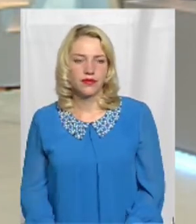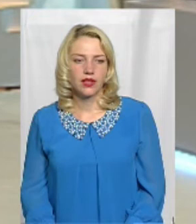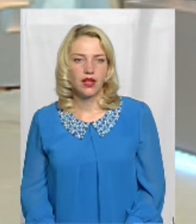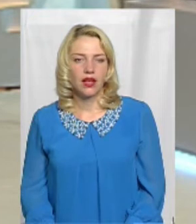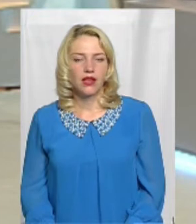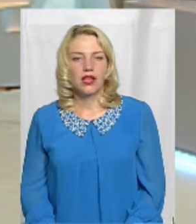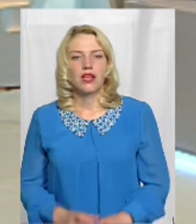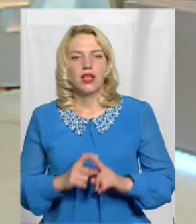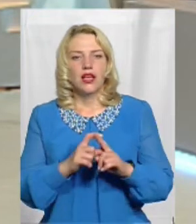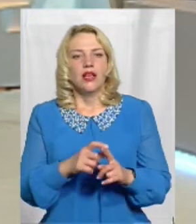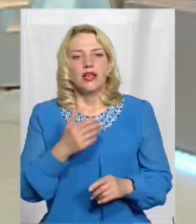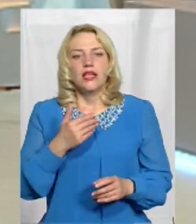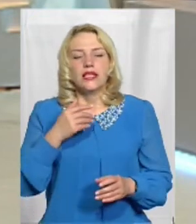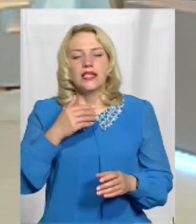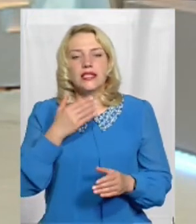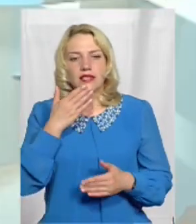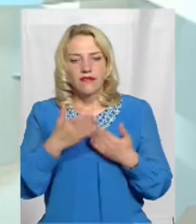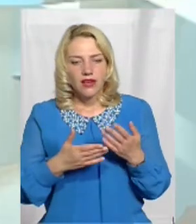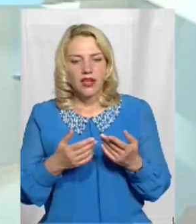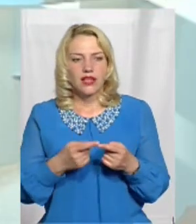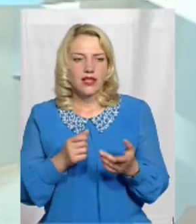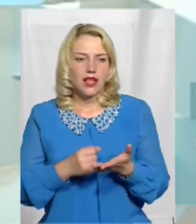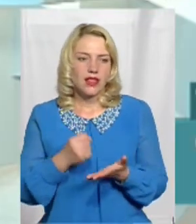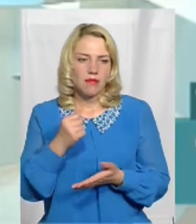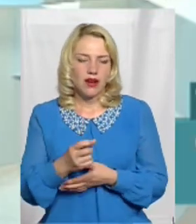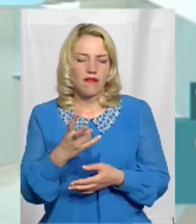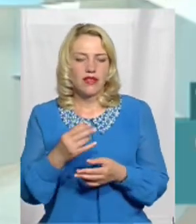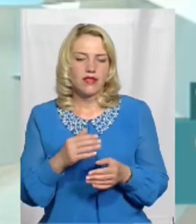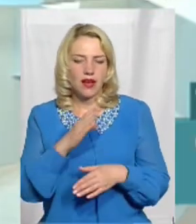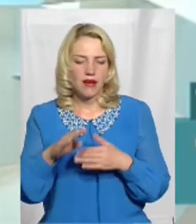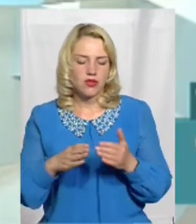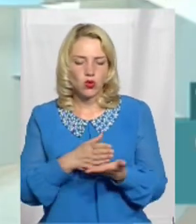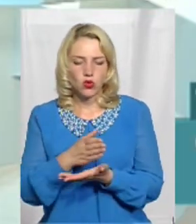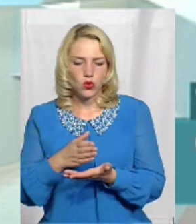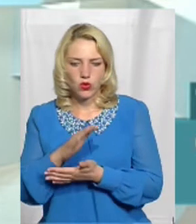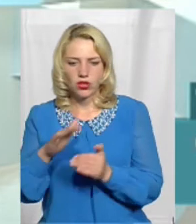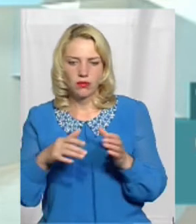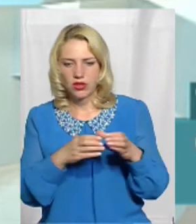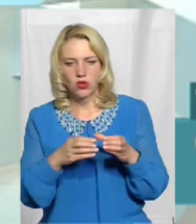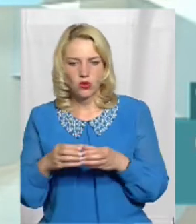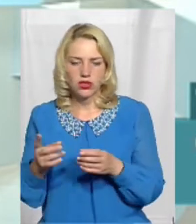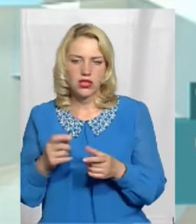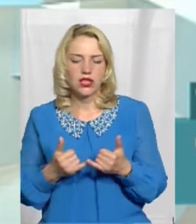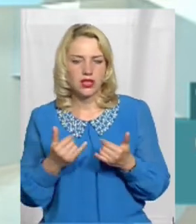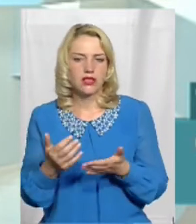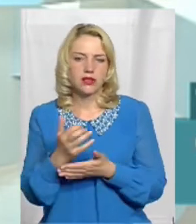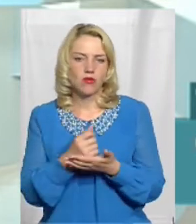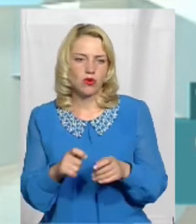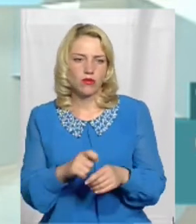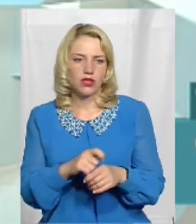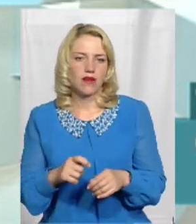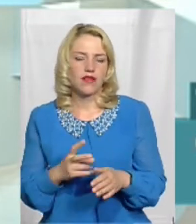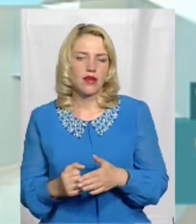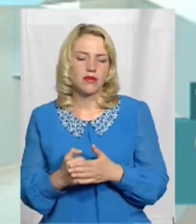Звернення направлено в структурні підрозділи Спочатку для розгляду, збору інформації, матеріалів На підставі цього буде